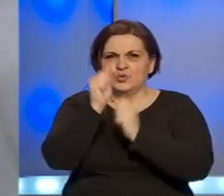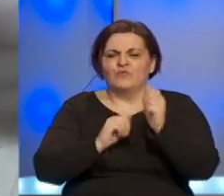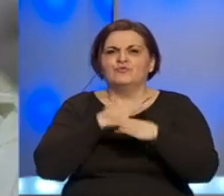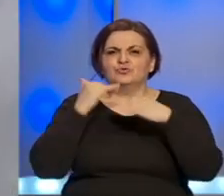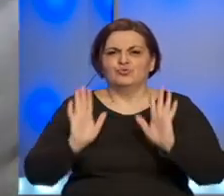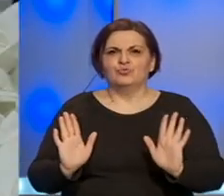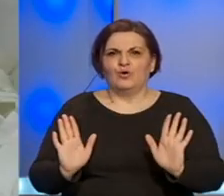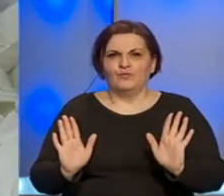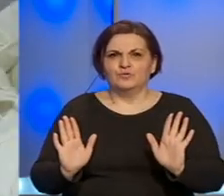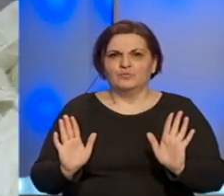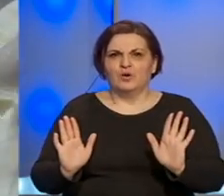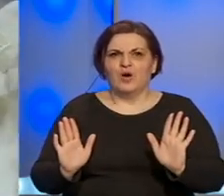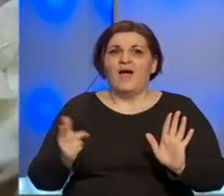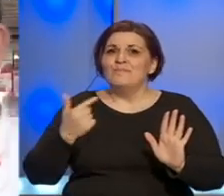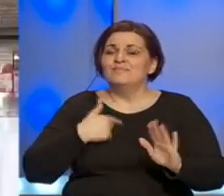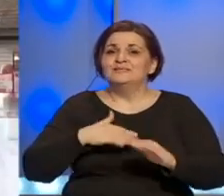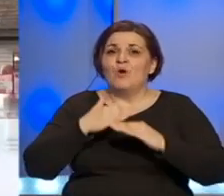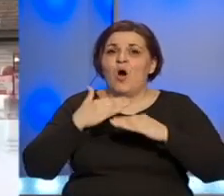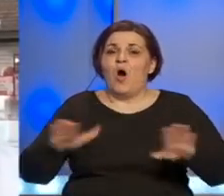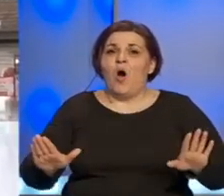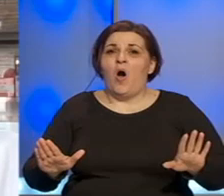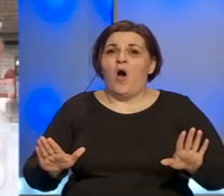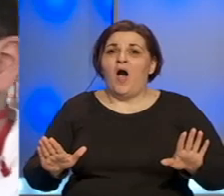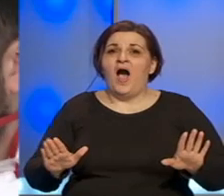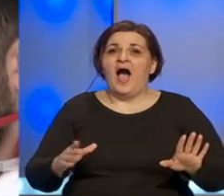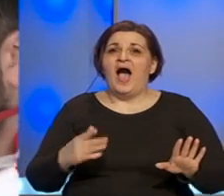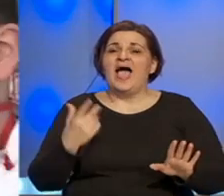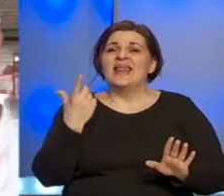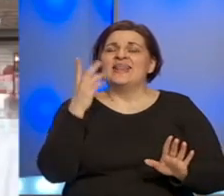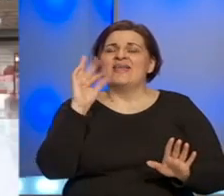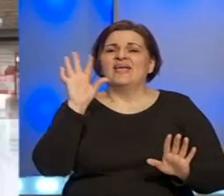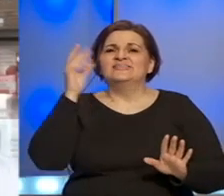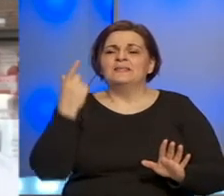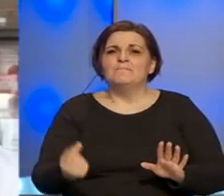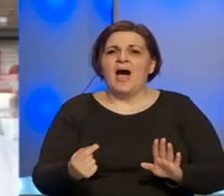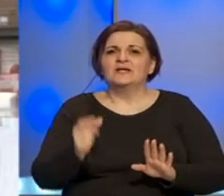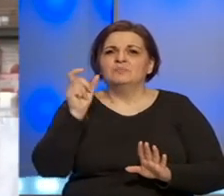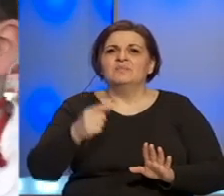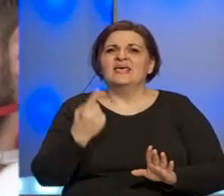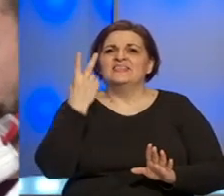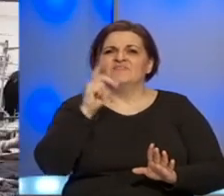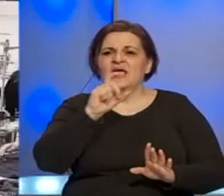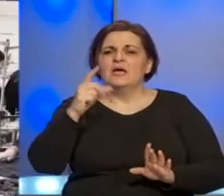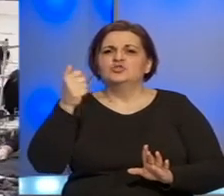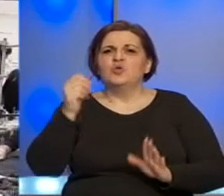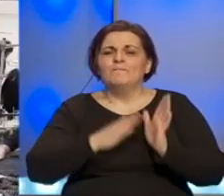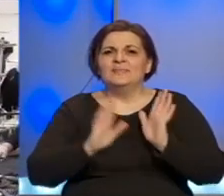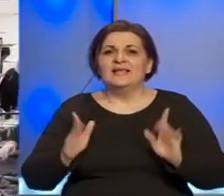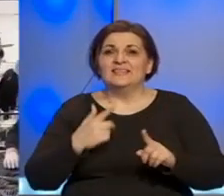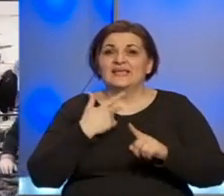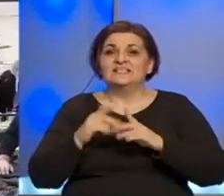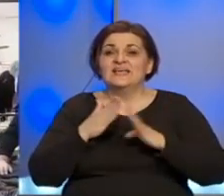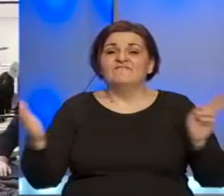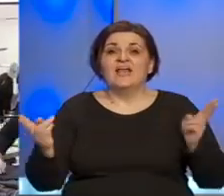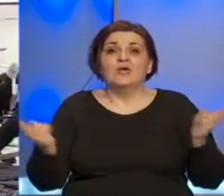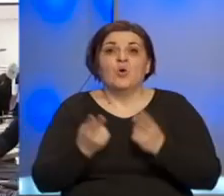imamo u dovoljnim količinama. Ogranično smo prodali rukavica na 10 pari posobi i također i za alkohol dvije bočice od 100 miltara. Zbog velike